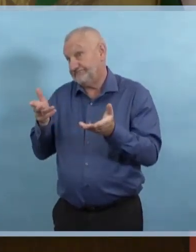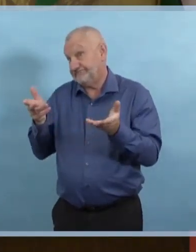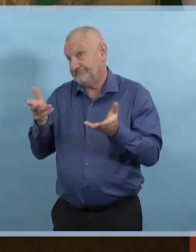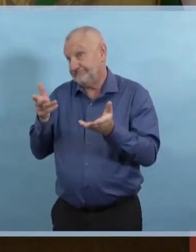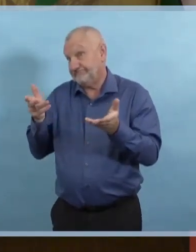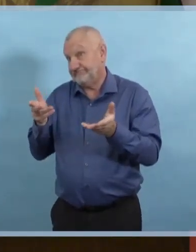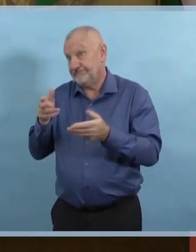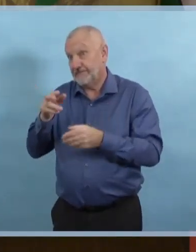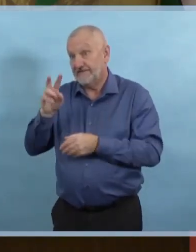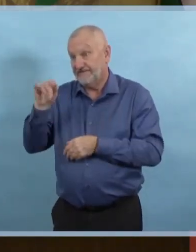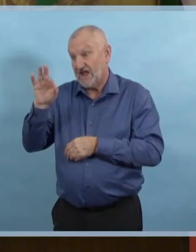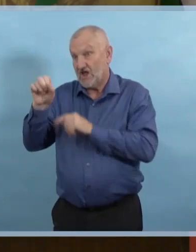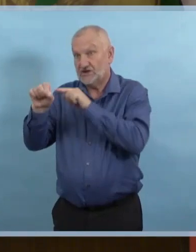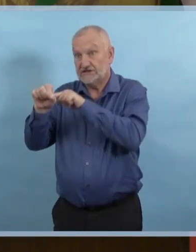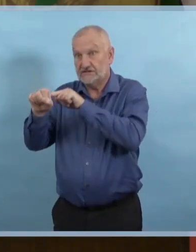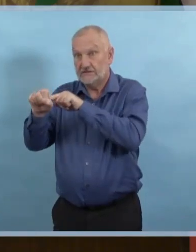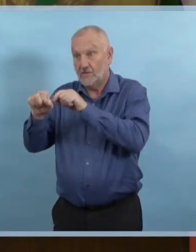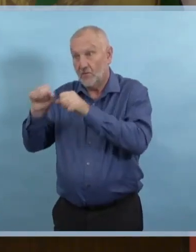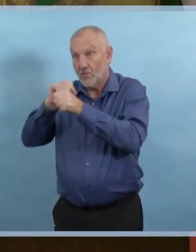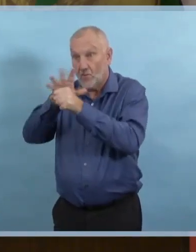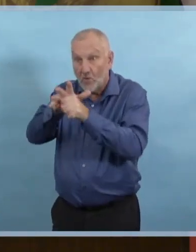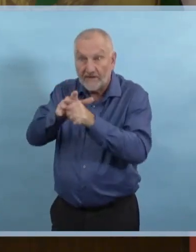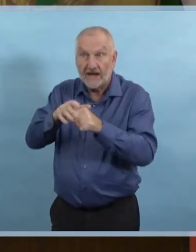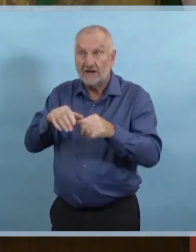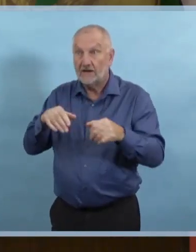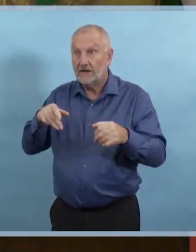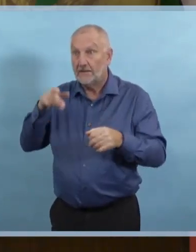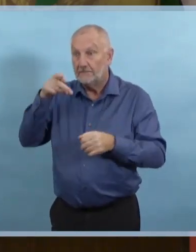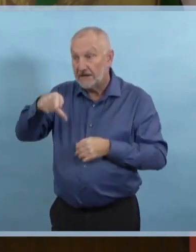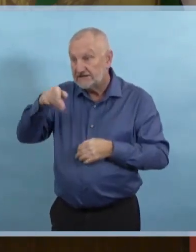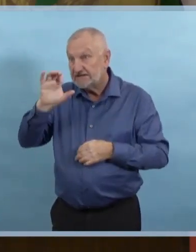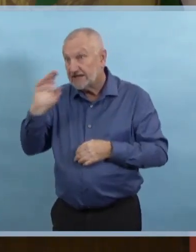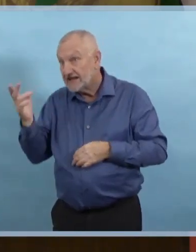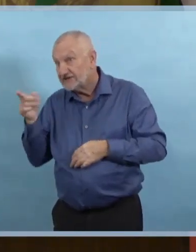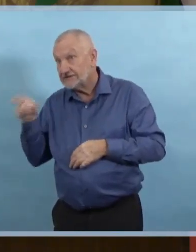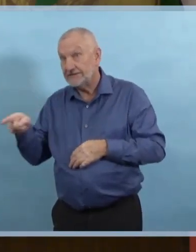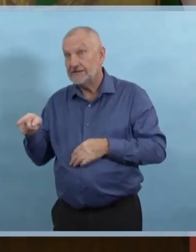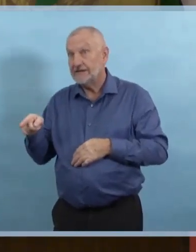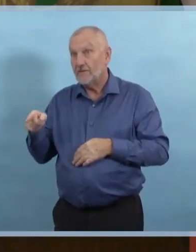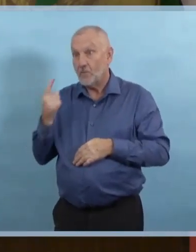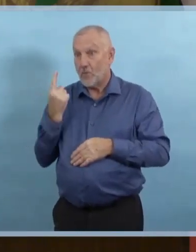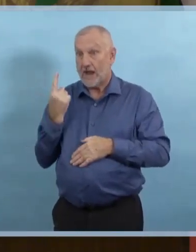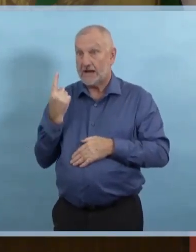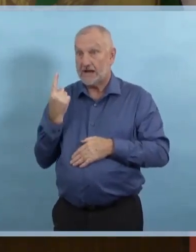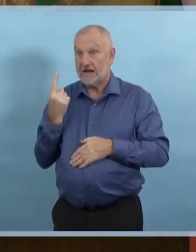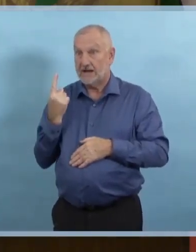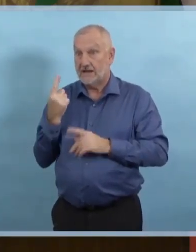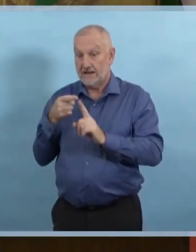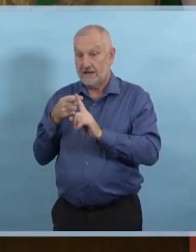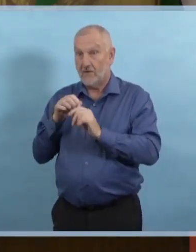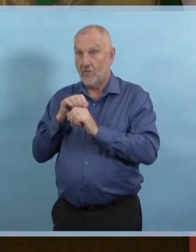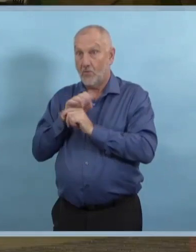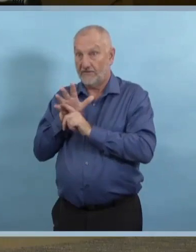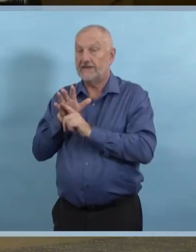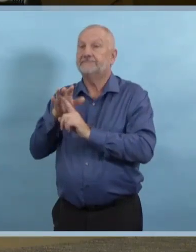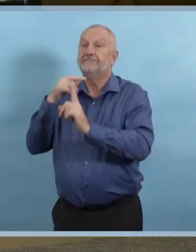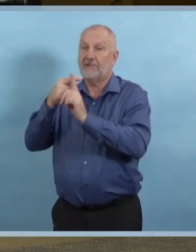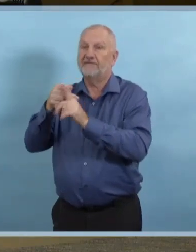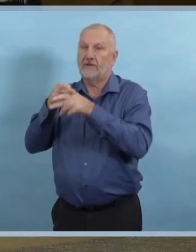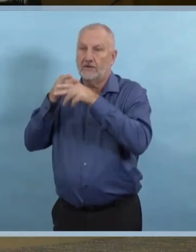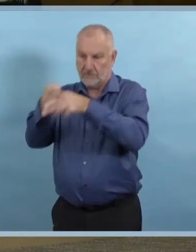peut entraîner, entraîne effectivement une éclosion pour nous. Merci. Ma question finale est pour l'ANET.